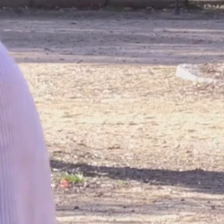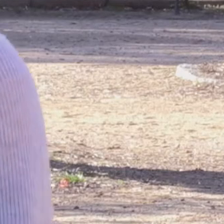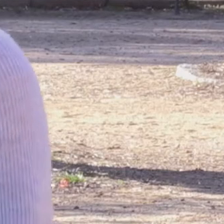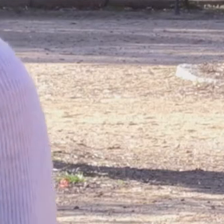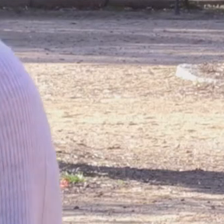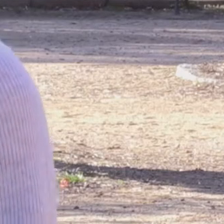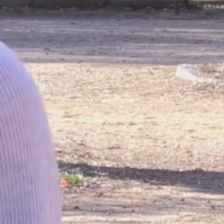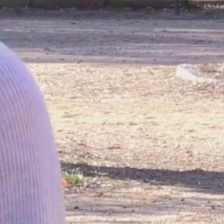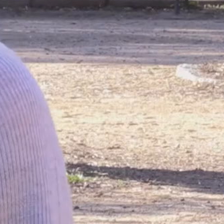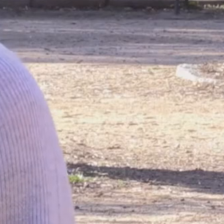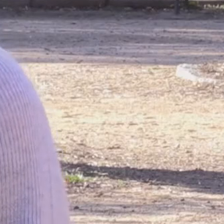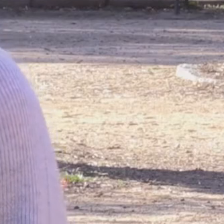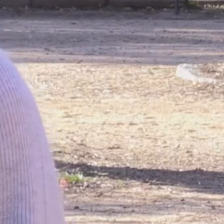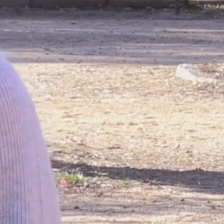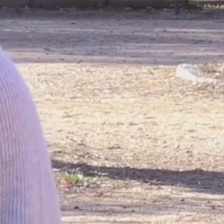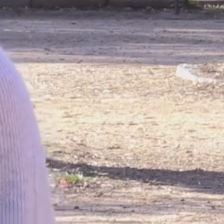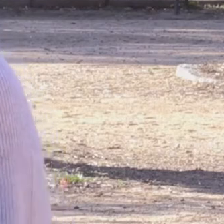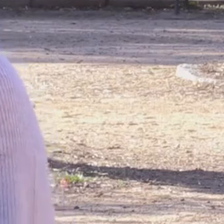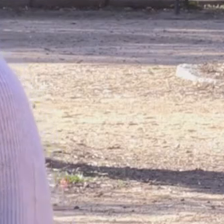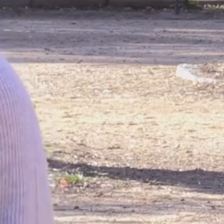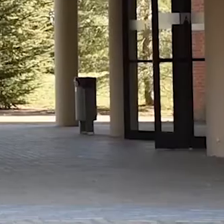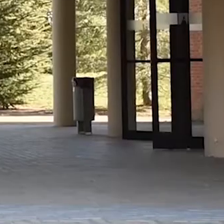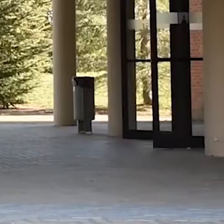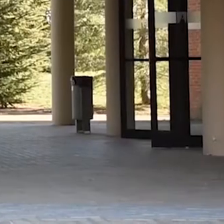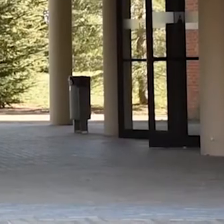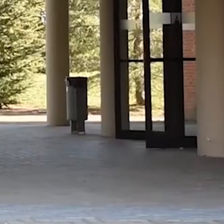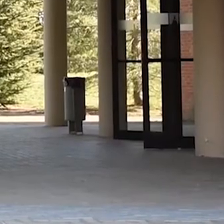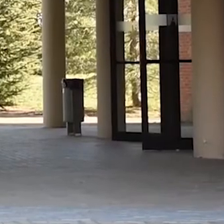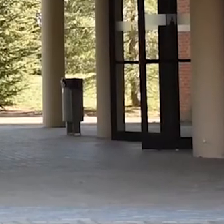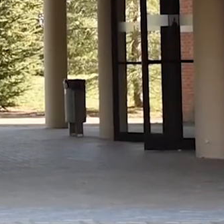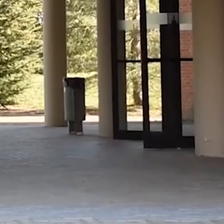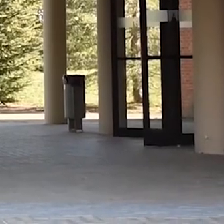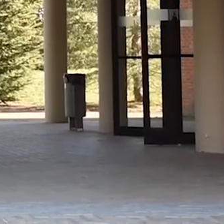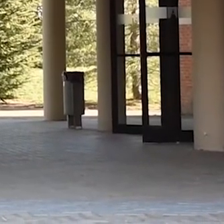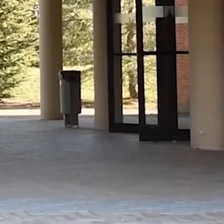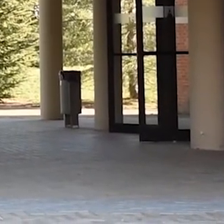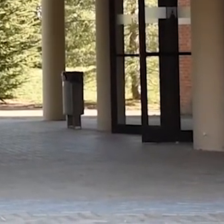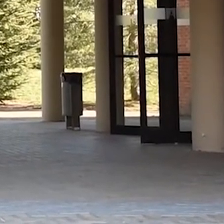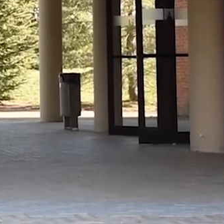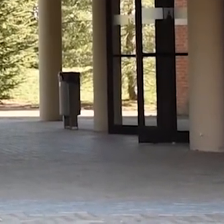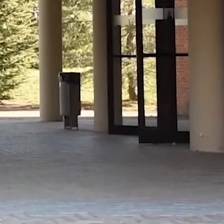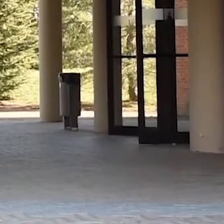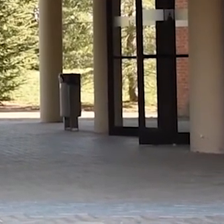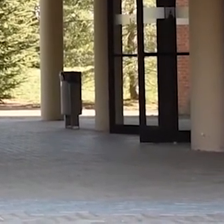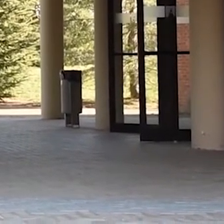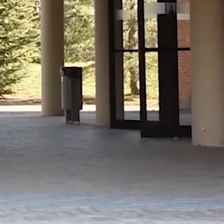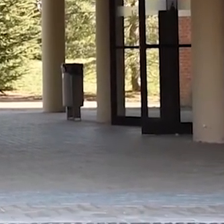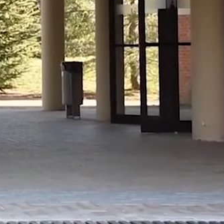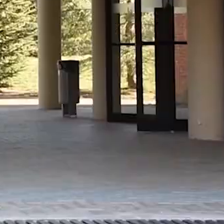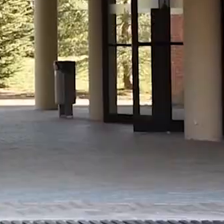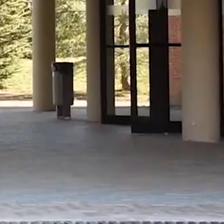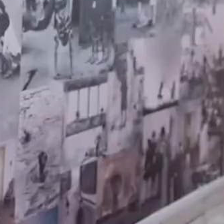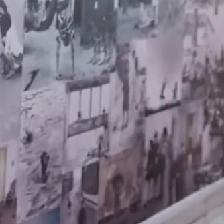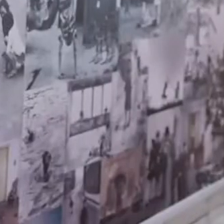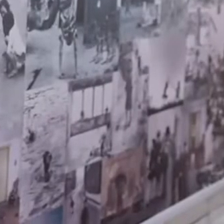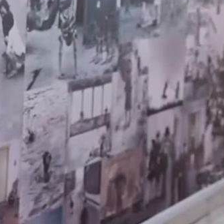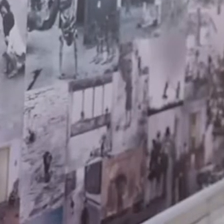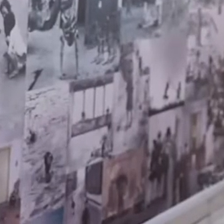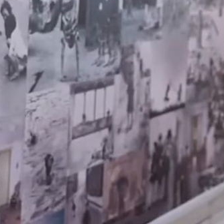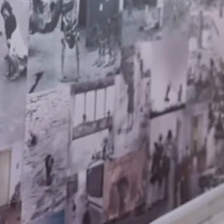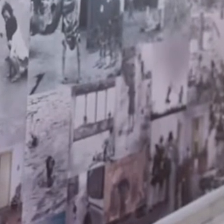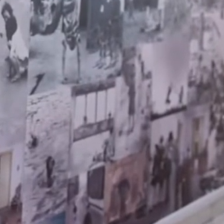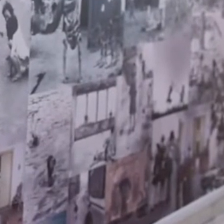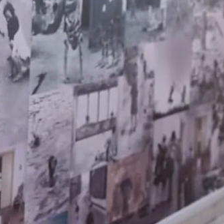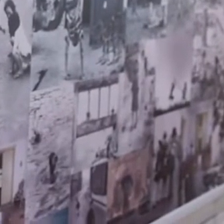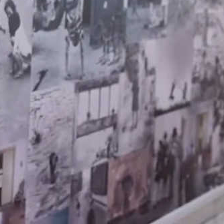element primari de desigualtat i, si alguna cosa té aquest grup, és que el reten, aquest binarisme. Reten la forma d